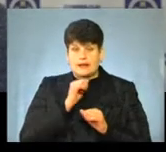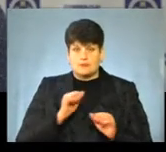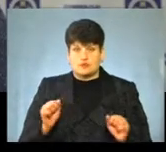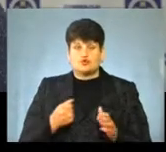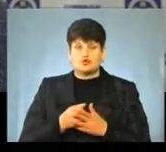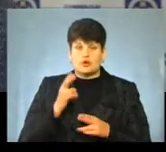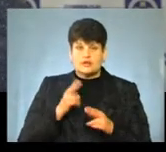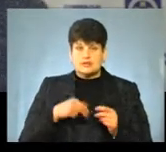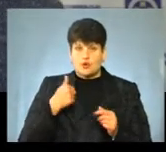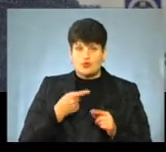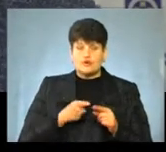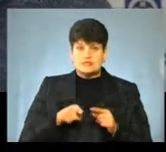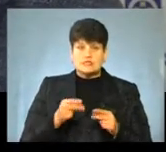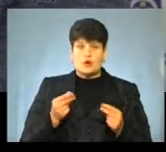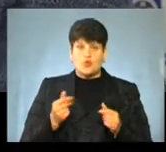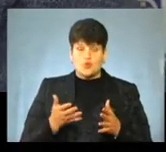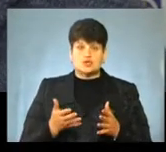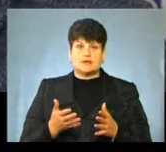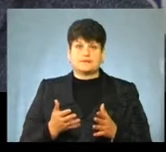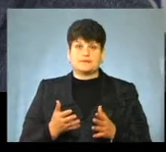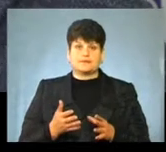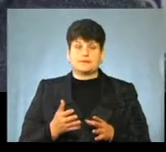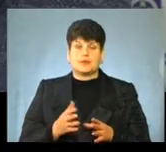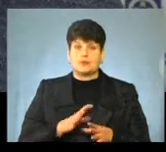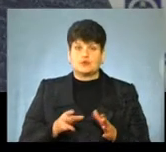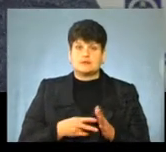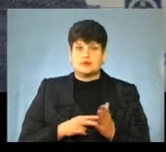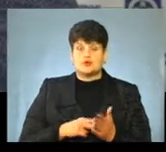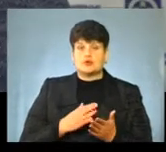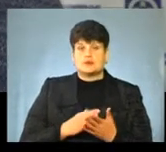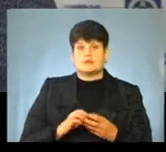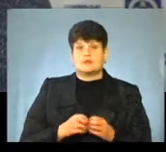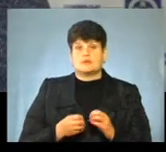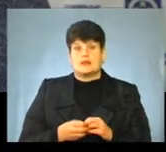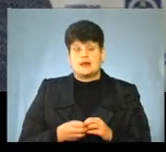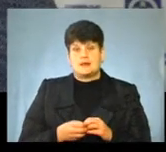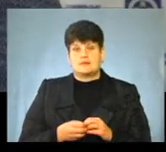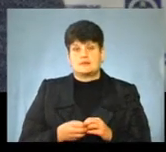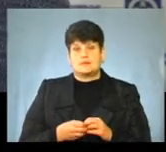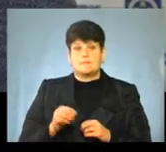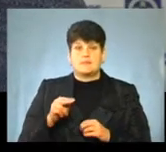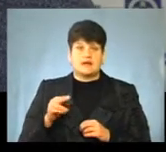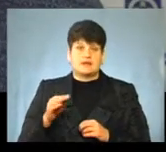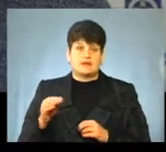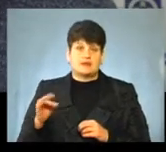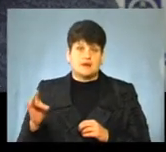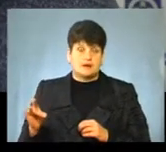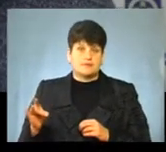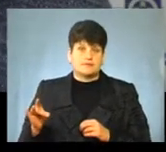Якщо ж до кінця року ці кошти не будуть усвоєні, то є загроза, що ми, зокрема, по ДФРР,